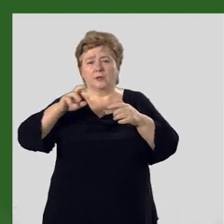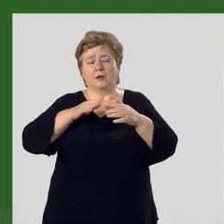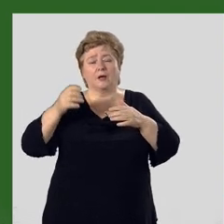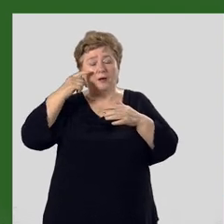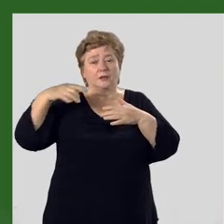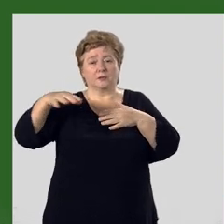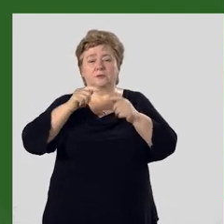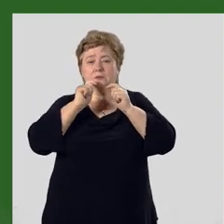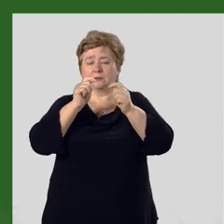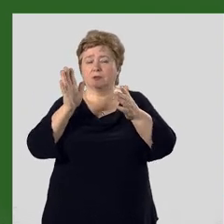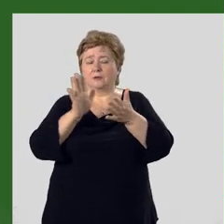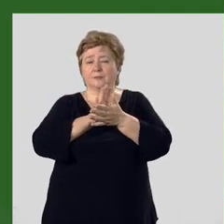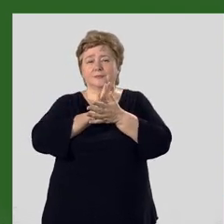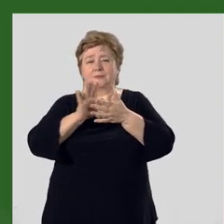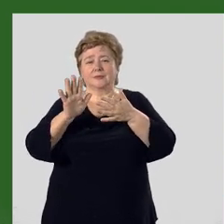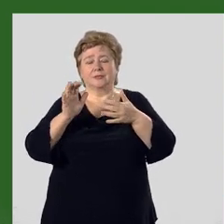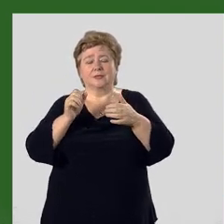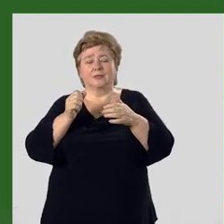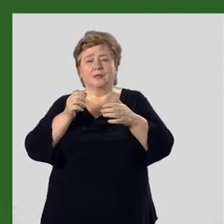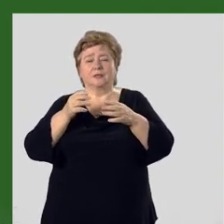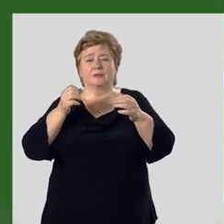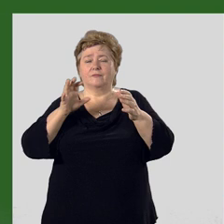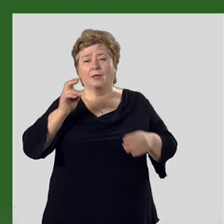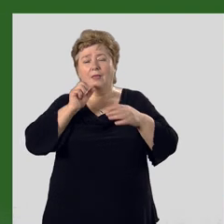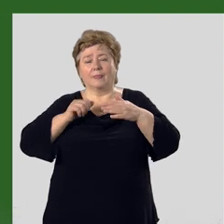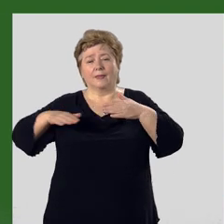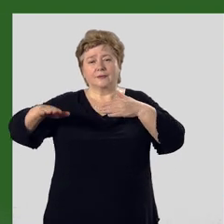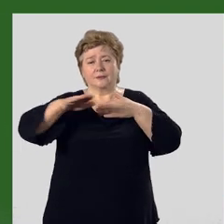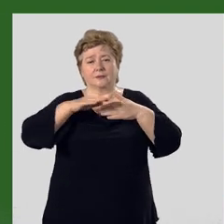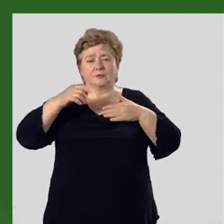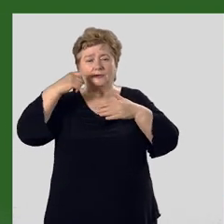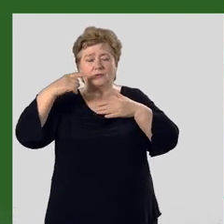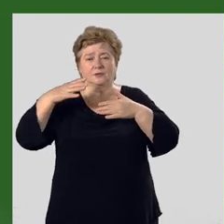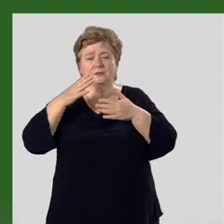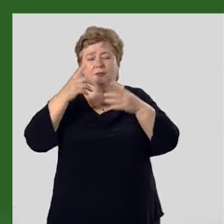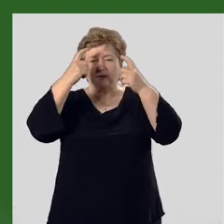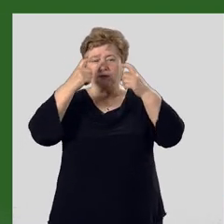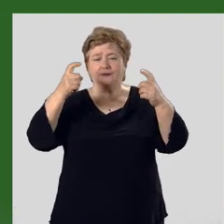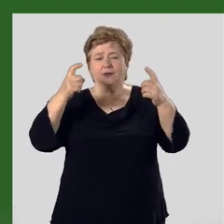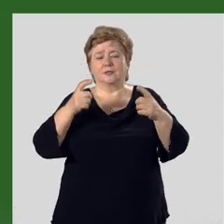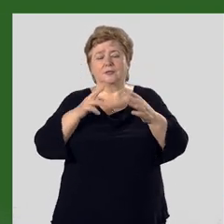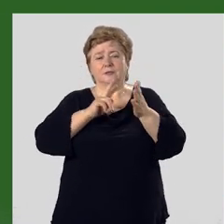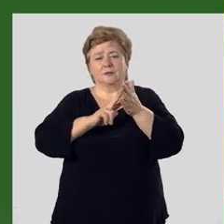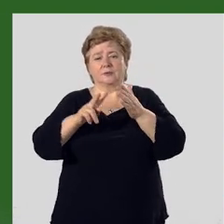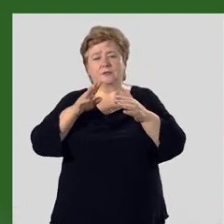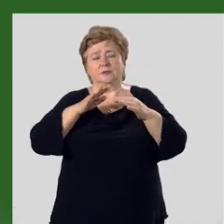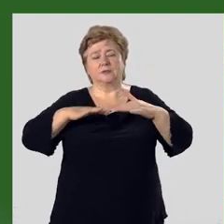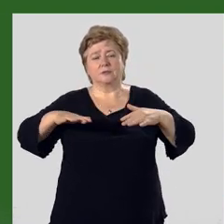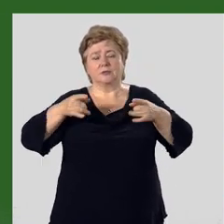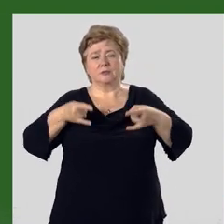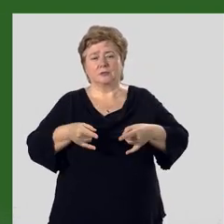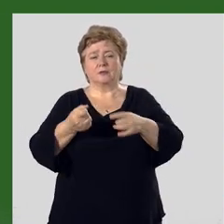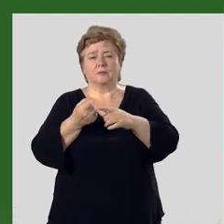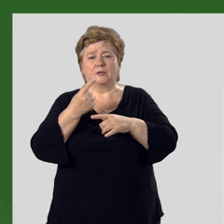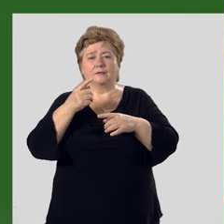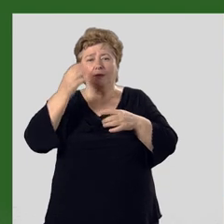это бесценный дар природы и стратегическое сырье. На территории Кыргызстана известно около 70 месторождений и